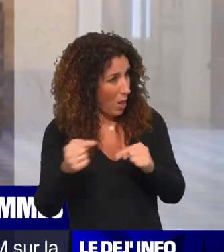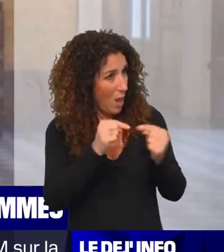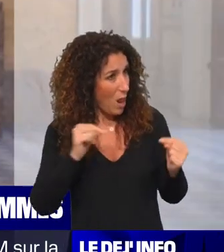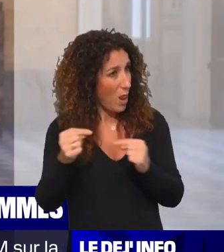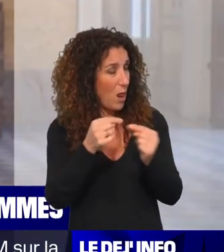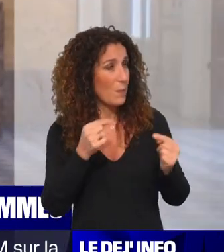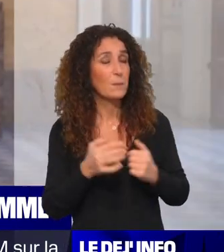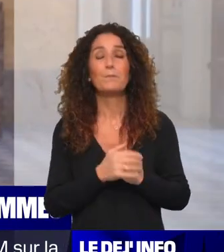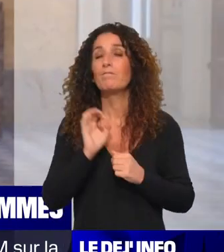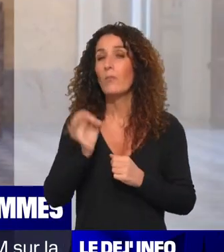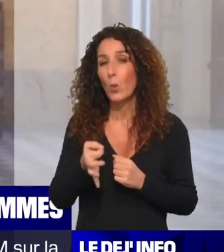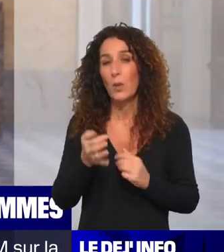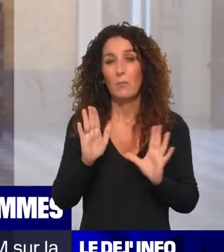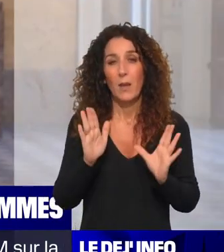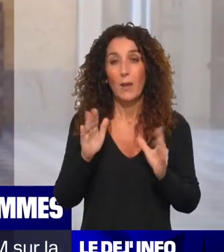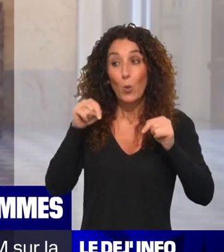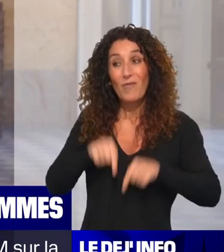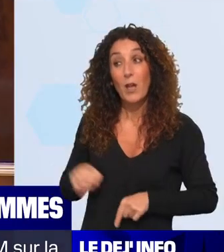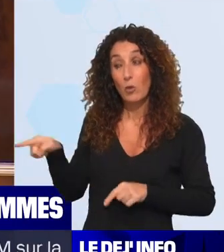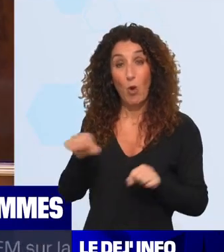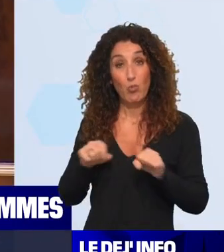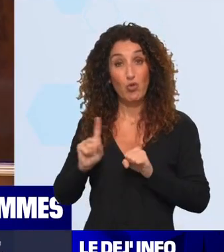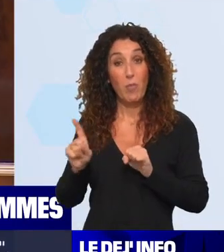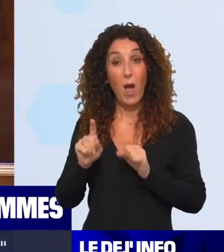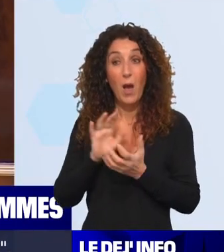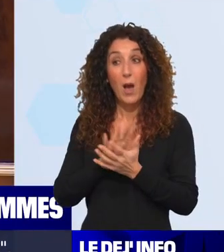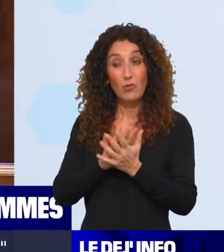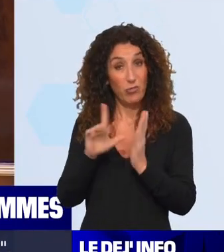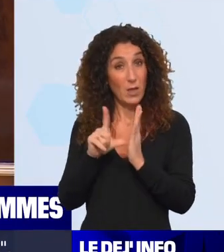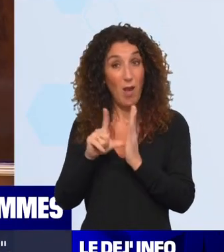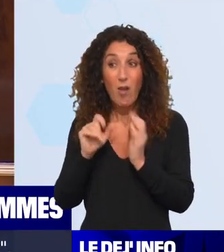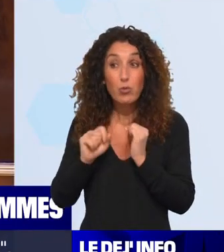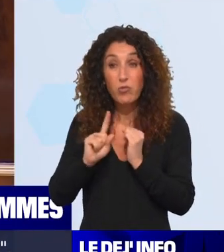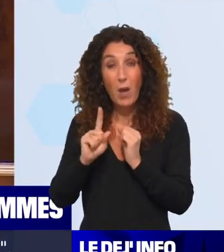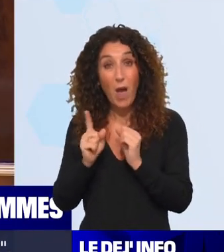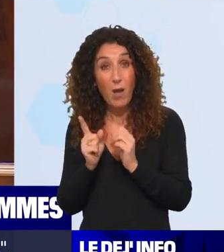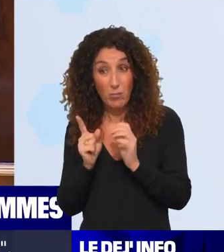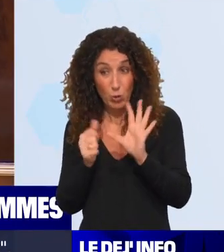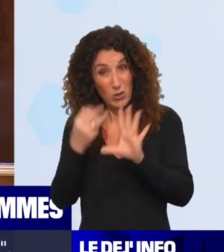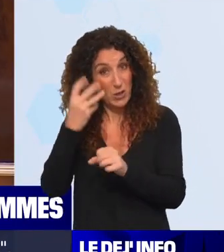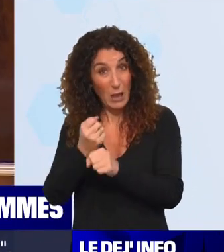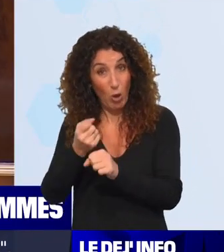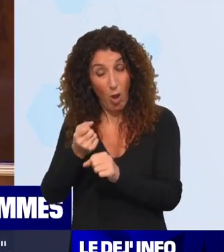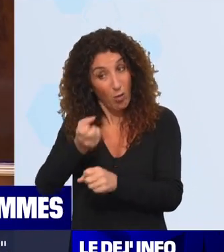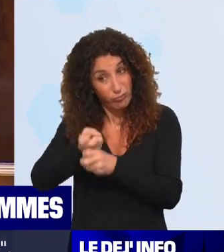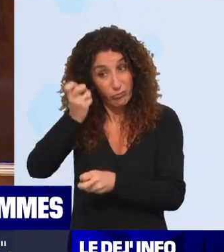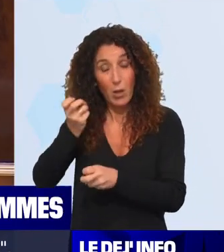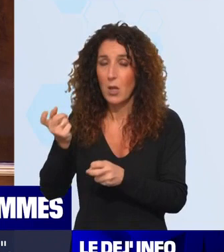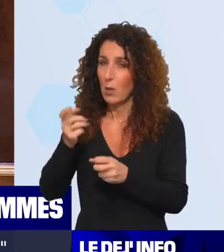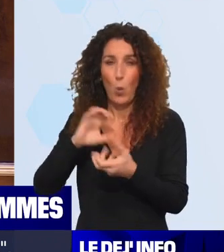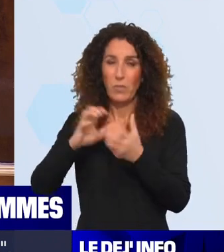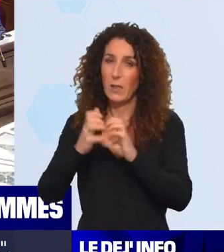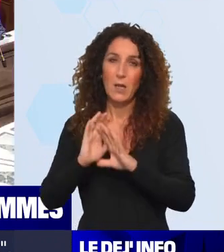qu'à partir du moment où le gouvernement ne bougera pas sur la question de l'âge légal, ça va être très compliqué. Ça va être très compliqué de toute façon de rééquilibrer. Et à nouveau,